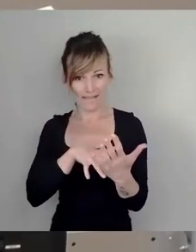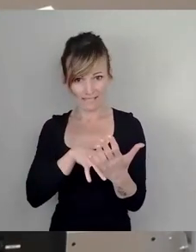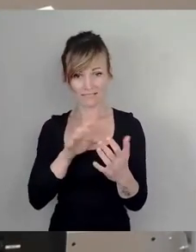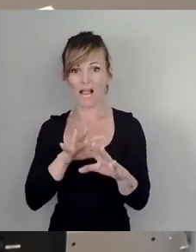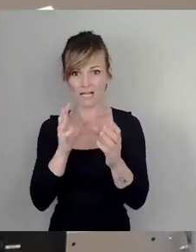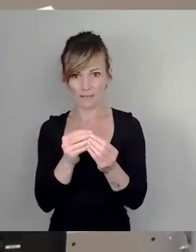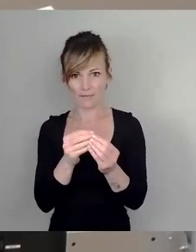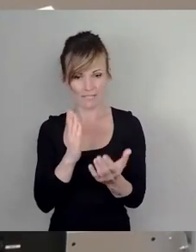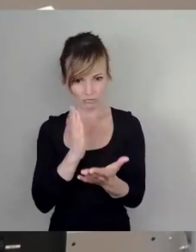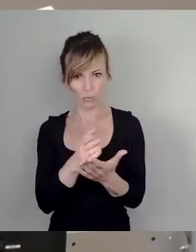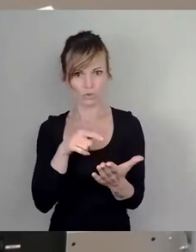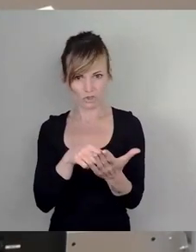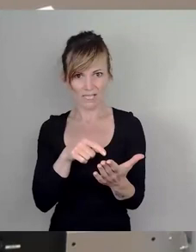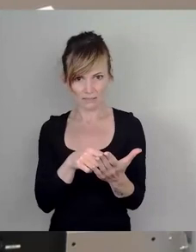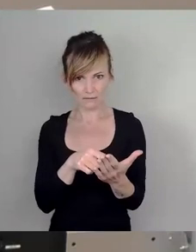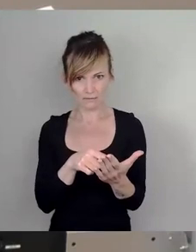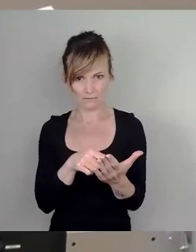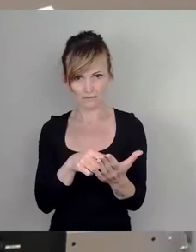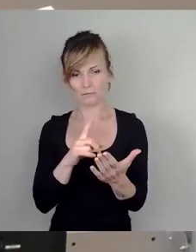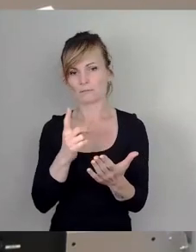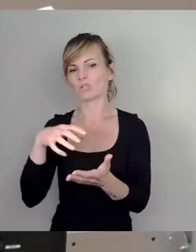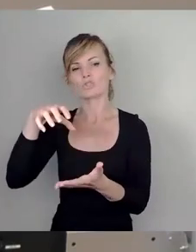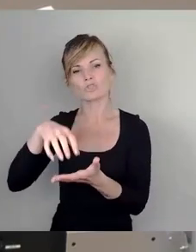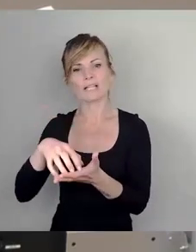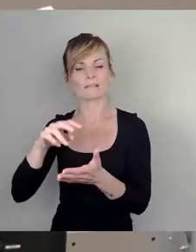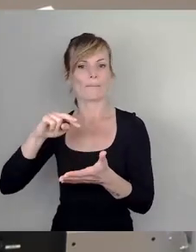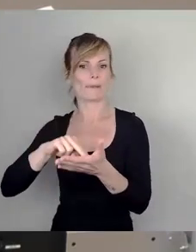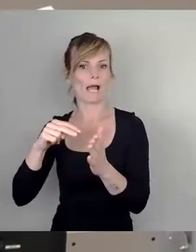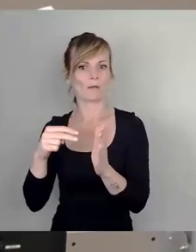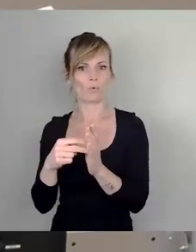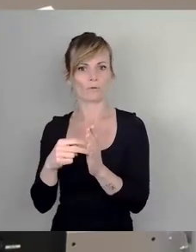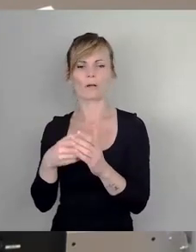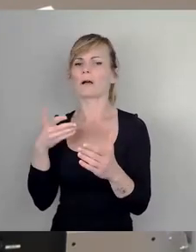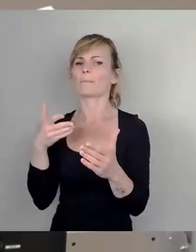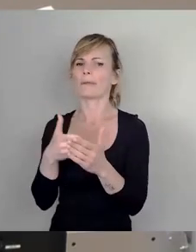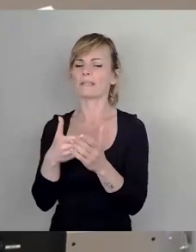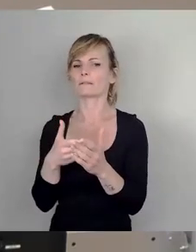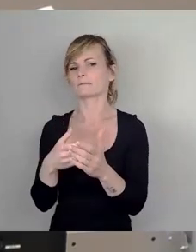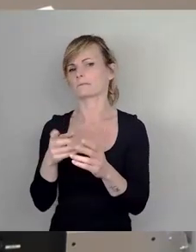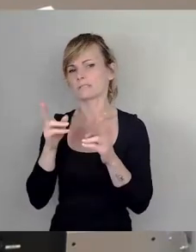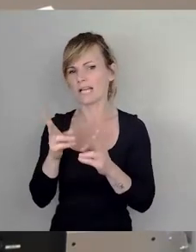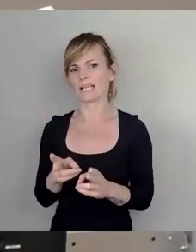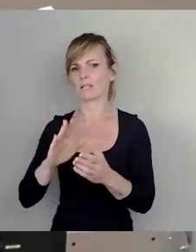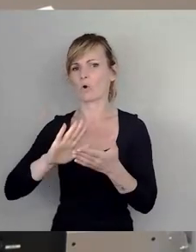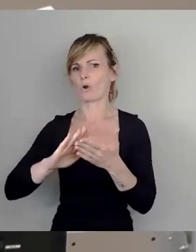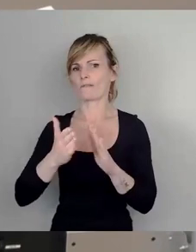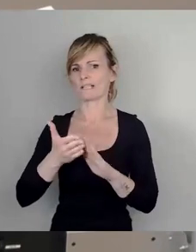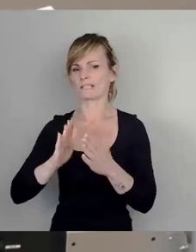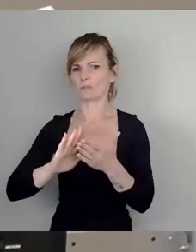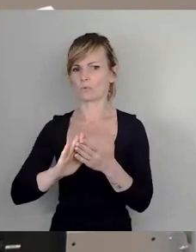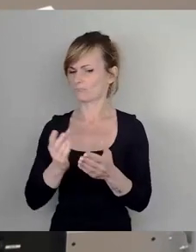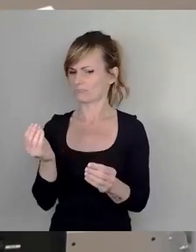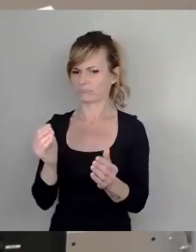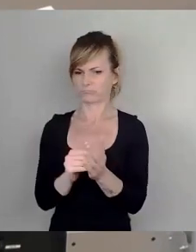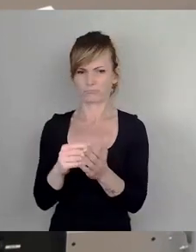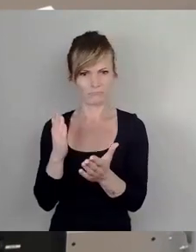ist und zweitens auch weiterhin bei städtischen Planungen die Behindertenrechtskonvention gilt und damit auch in der Planung zu berücksichtigen ist. Wir müssen nicht